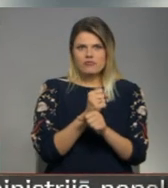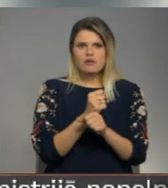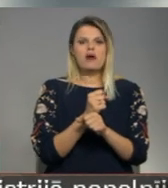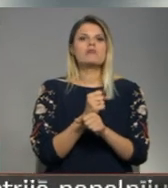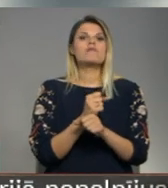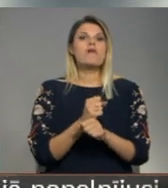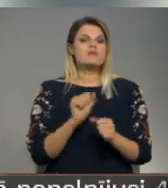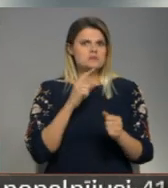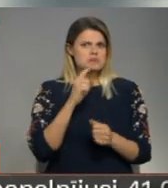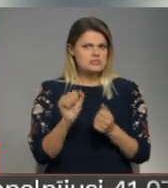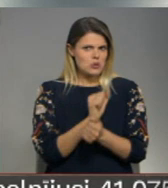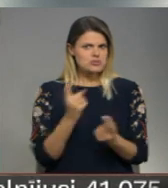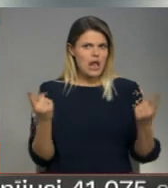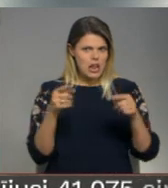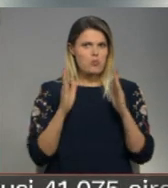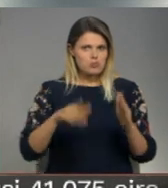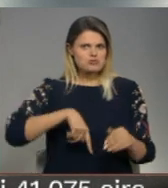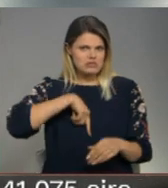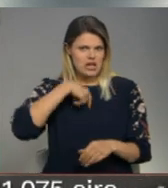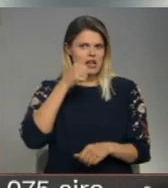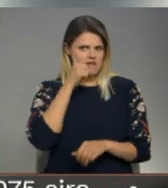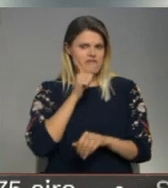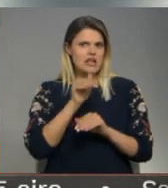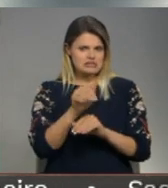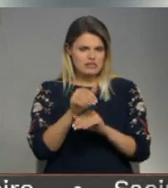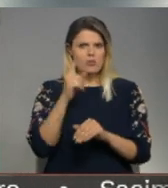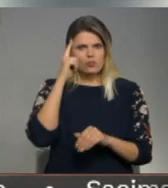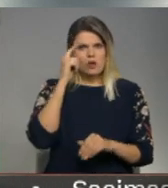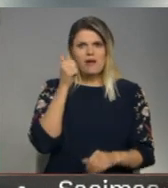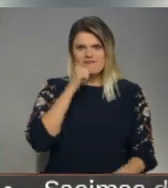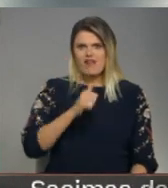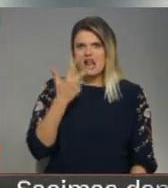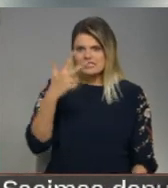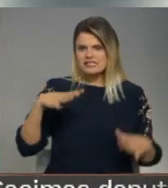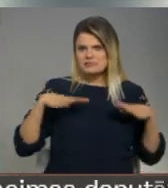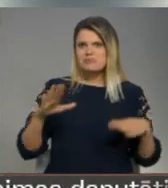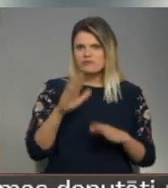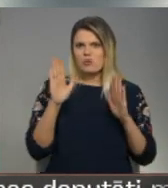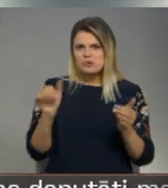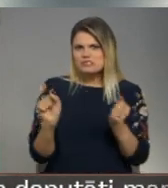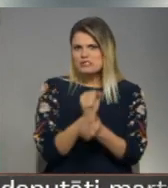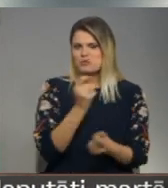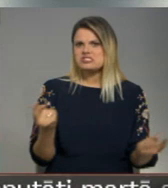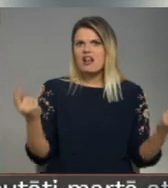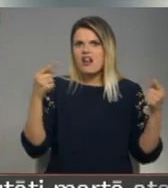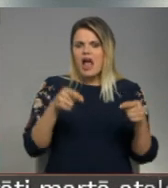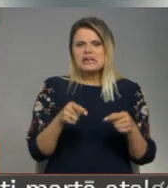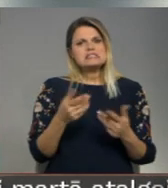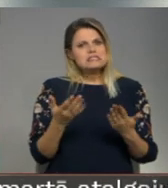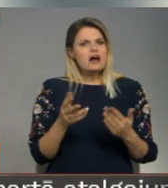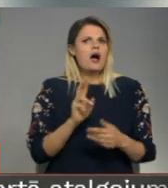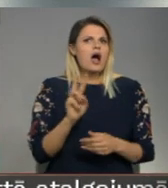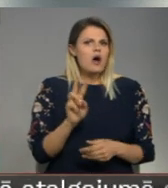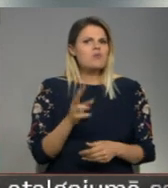ka sausais laiks saglabāsies vēl labu laiku un priekšā vēl trīs brīvdienas. Kas ir tās lietas, ko jūs šobrīd ļoti